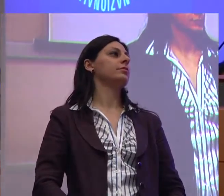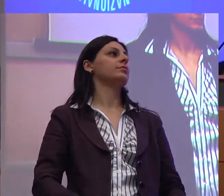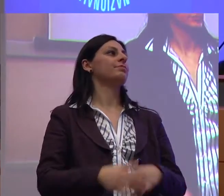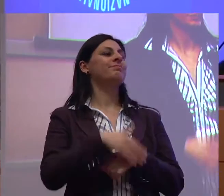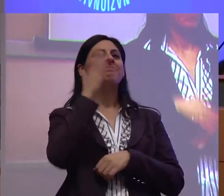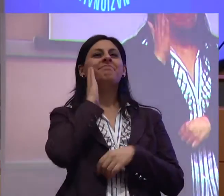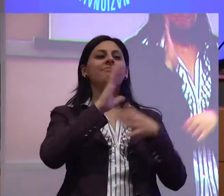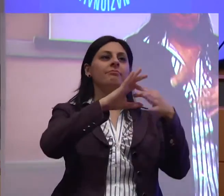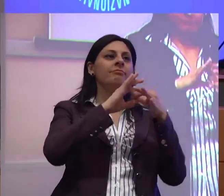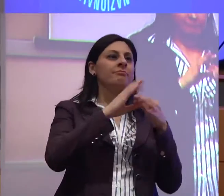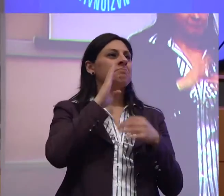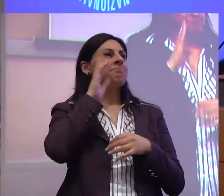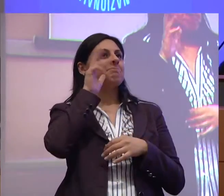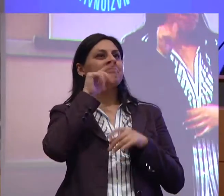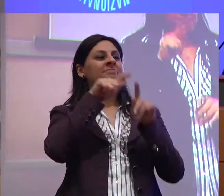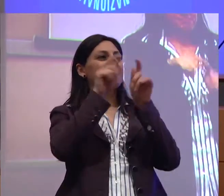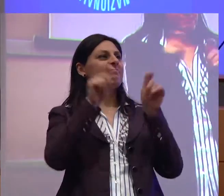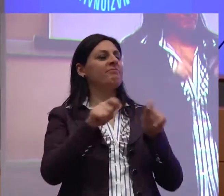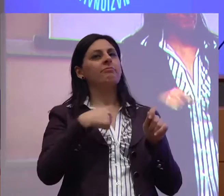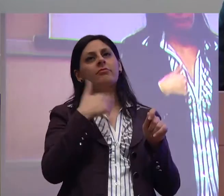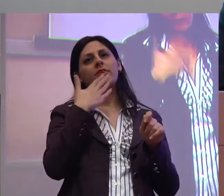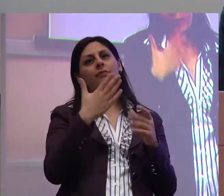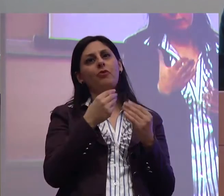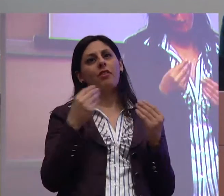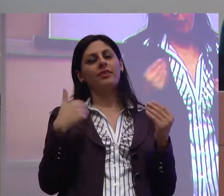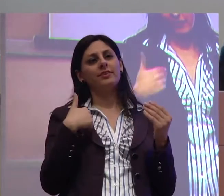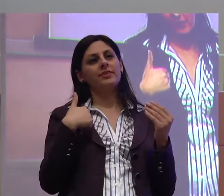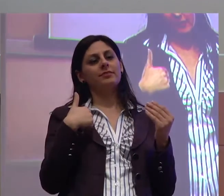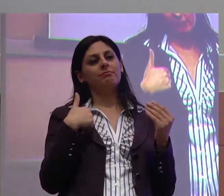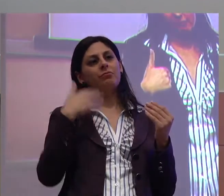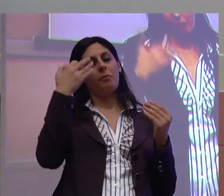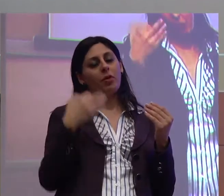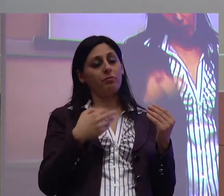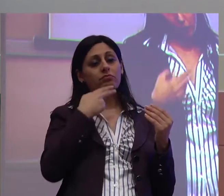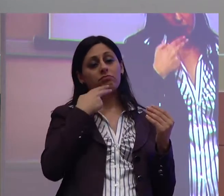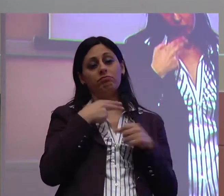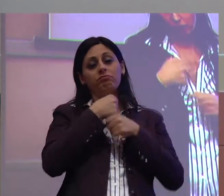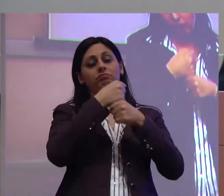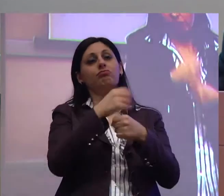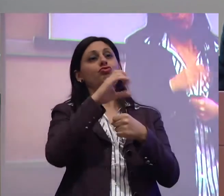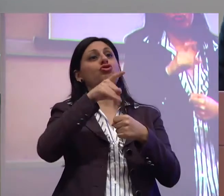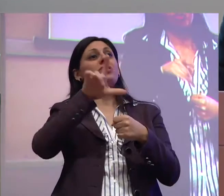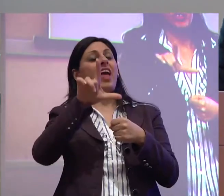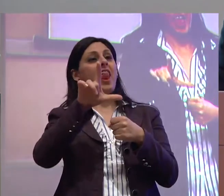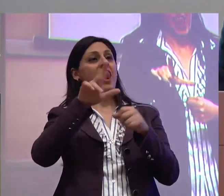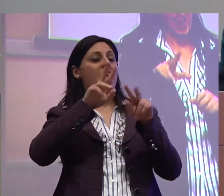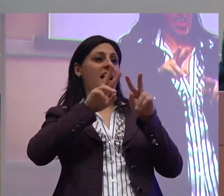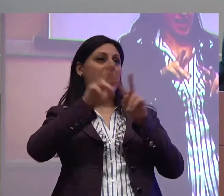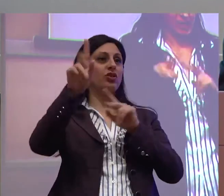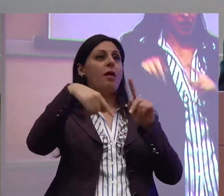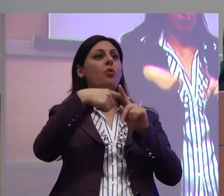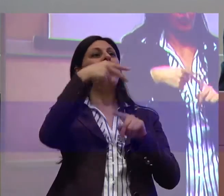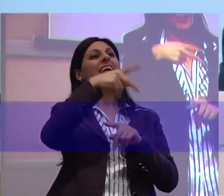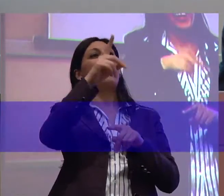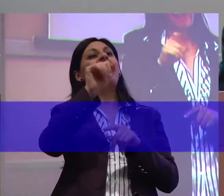Cari amiche e cari amici della FAND, io vi ringrazio moltissimo a nome della CGL nazionale e soprattutto a nome di Nina Daita che oggi non può